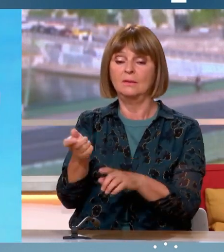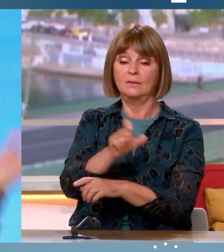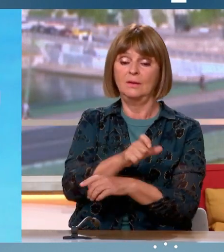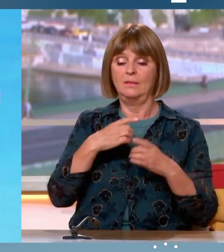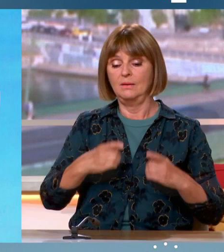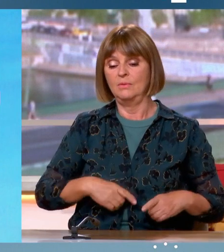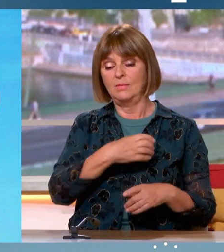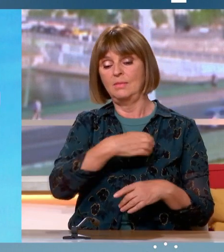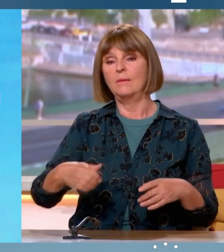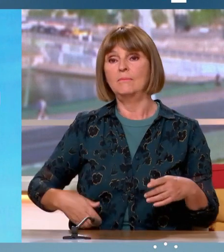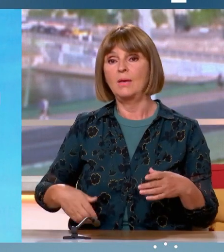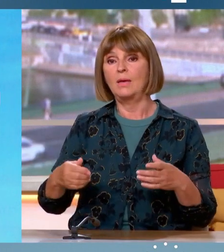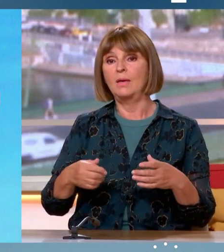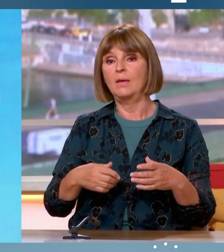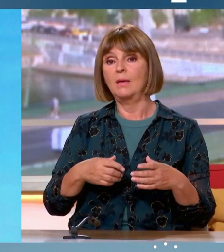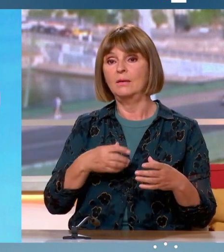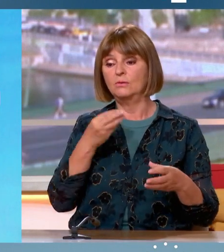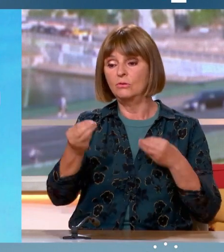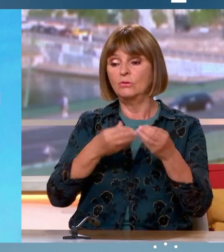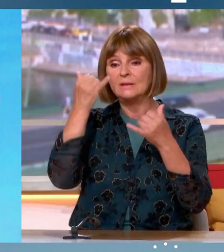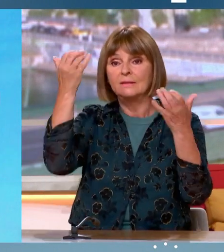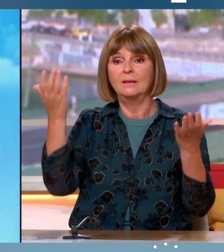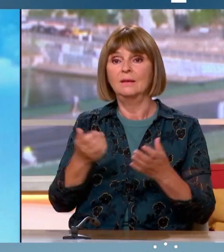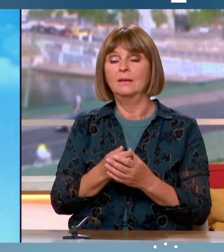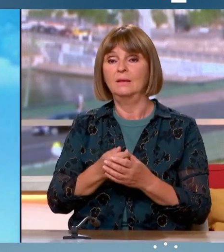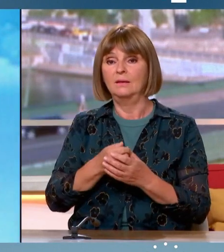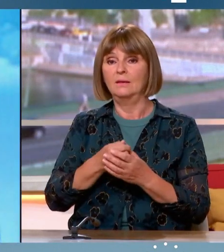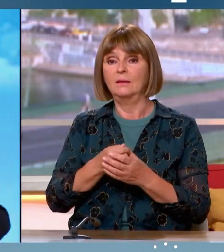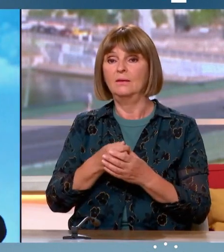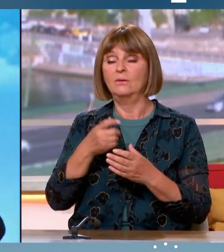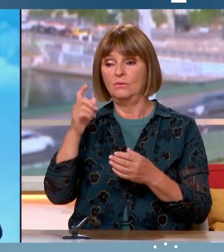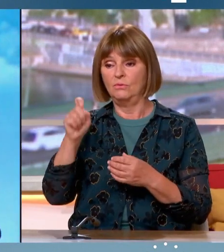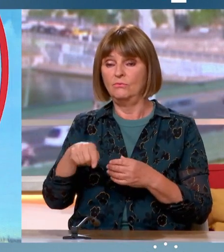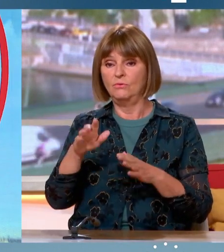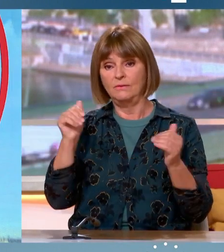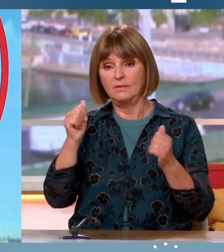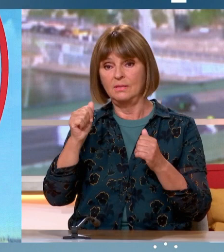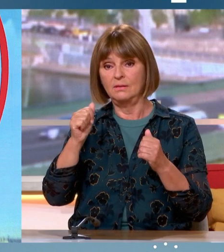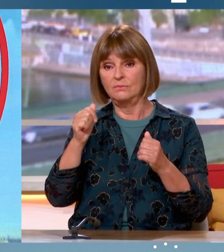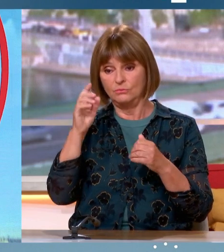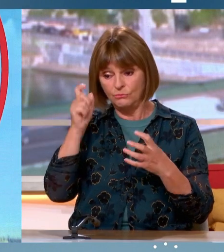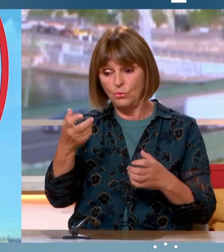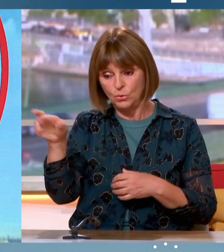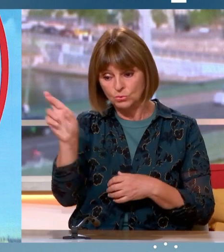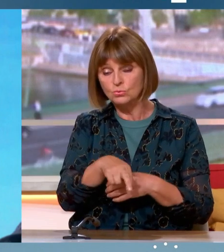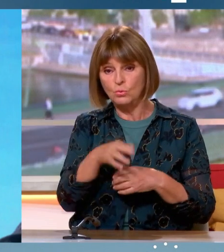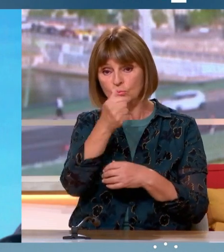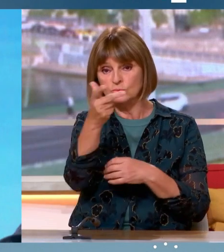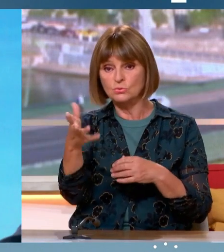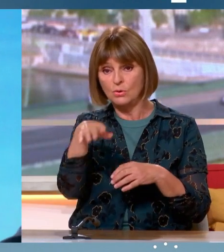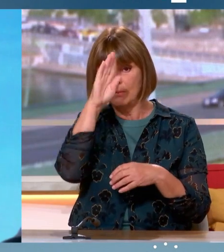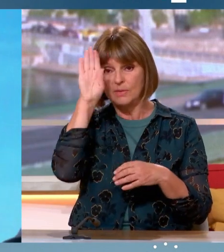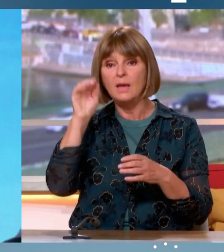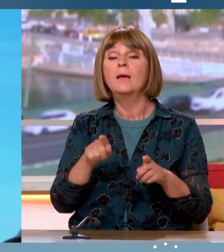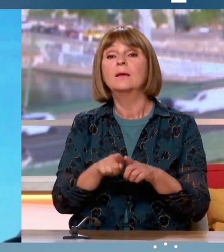remontaient des idées vous voulez qu'on revienne au cumul des mandats ? Oui, bien sûr. Et puis je voudrais aussi qu'on aille vers le conseiller territorial. Moi, je vous parle de choc de simplification.